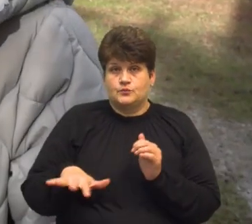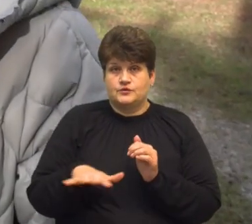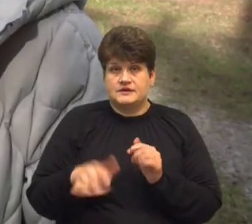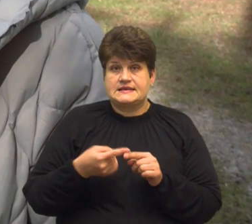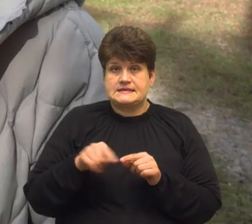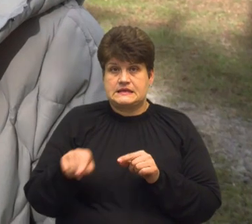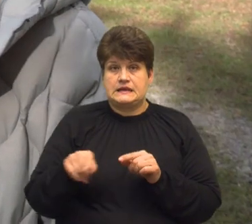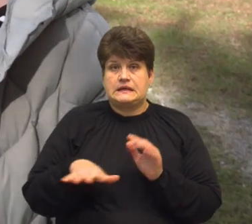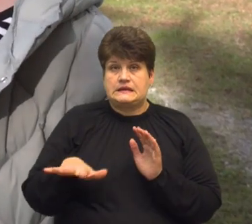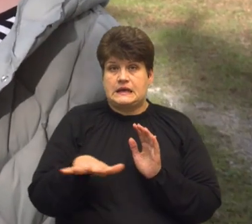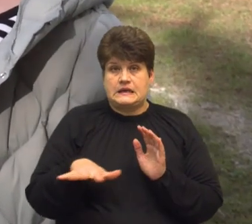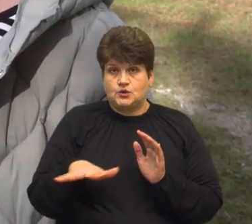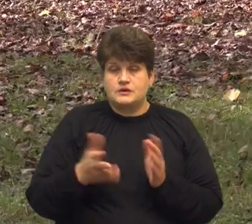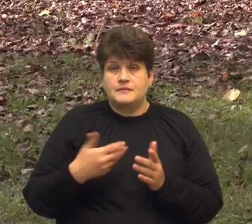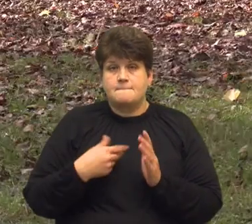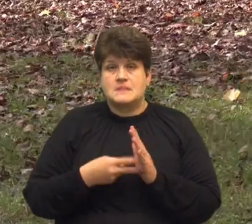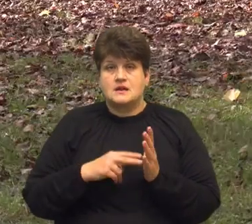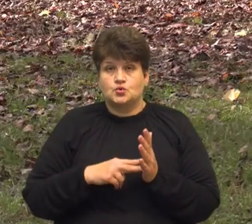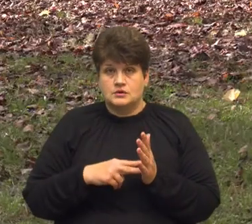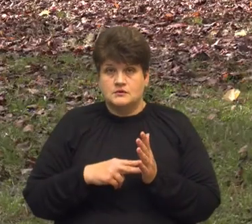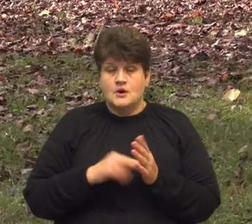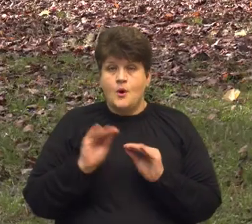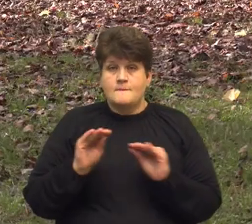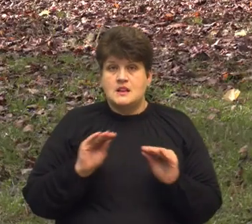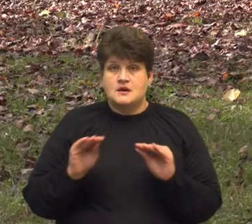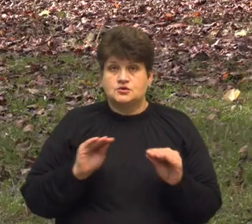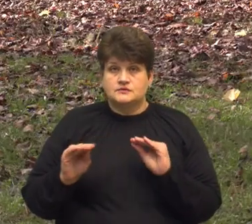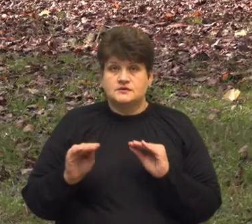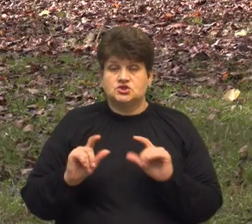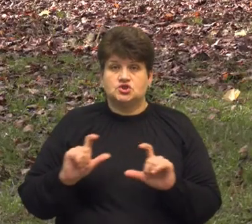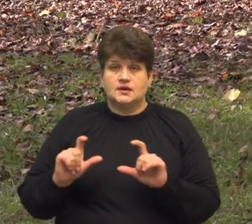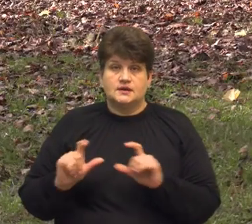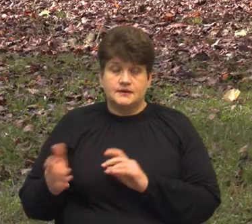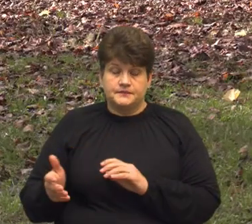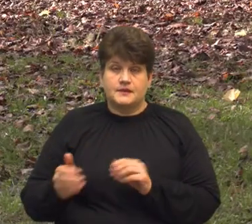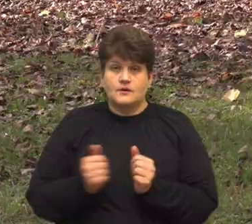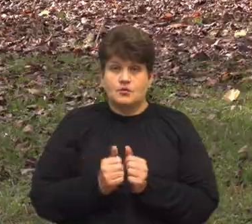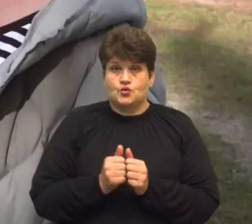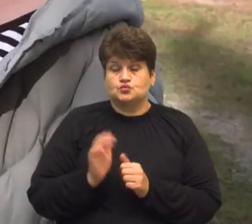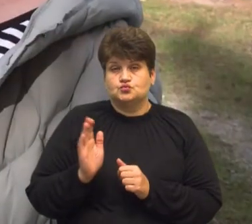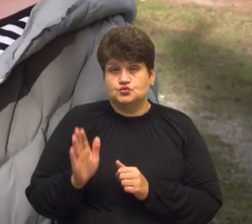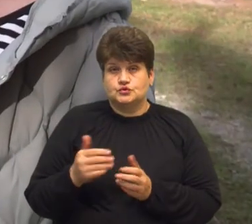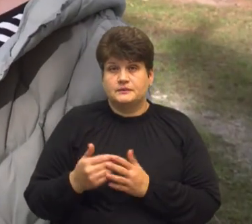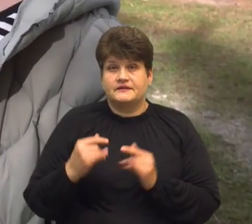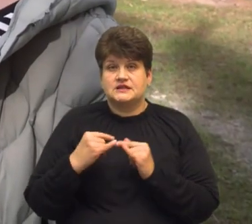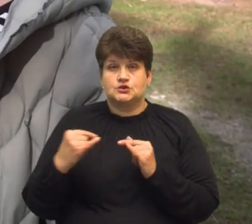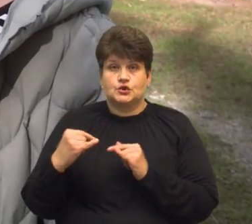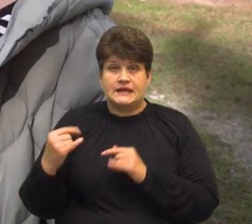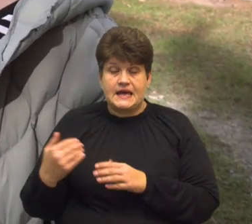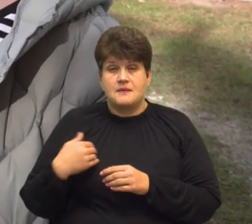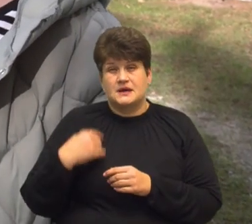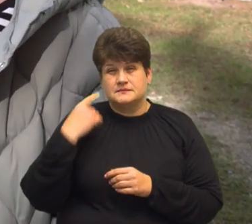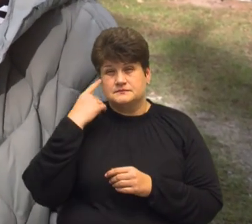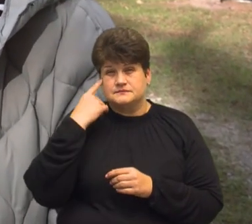саме та територія, де ми плануємо облаштувати великі шахи. Поруч, напевно, будуть оці столи, але ми знову таки